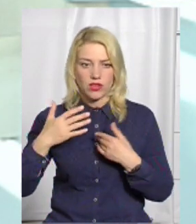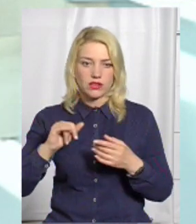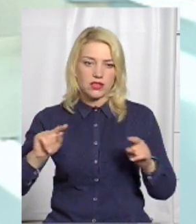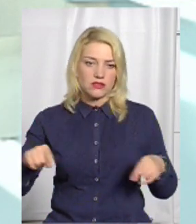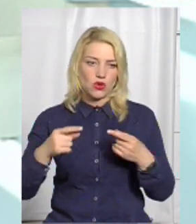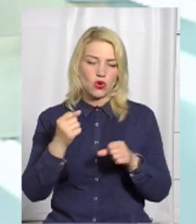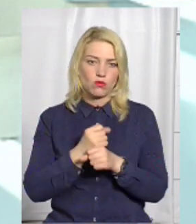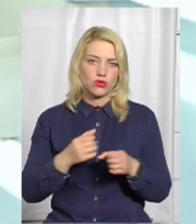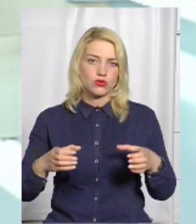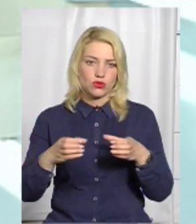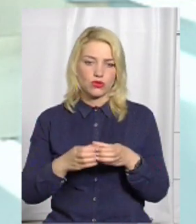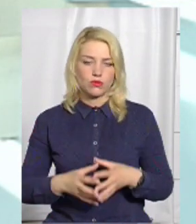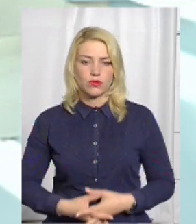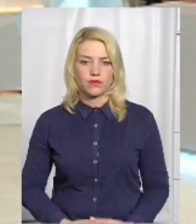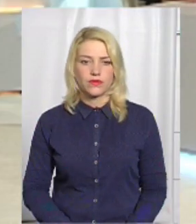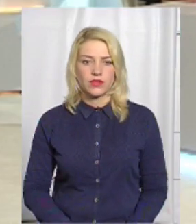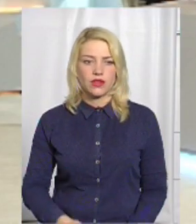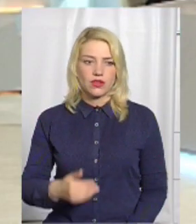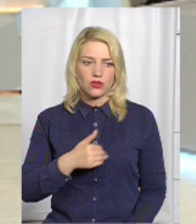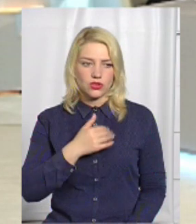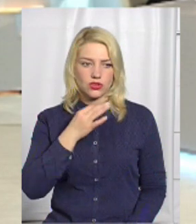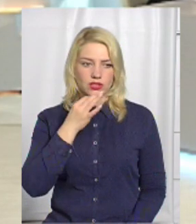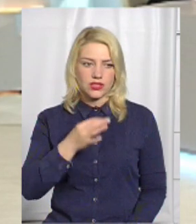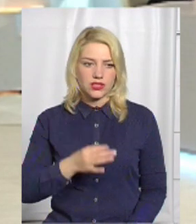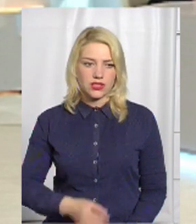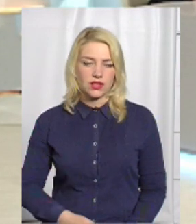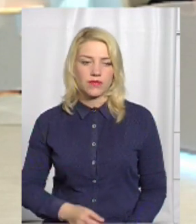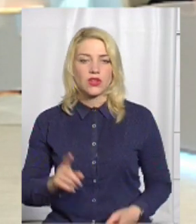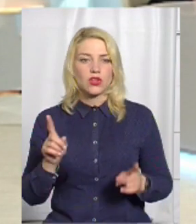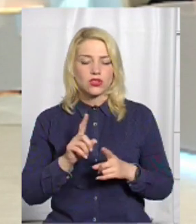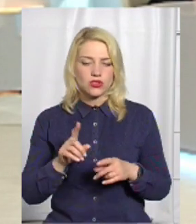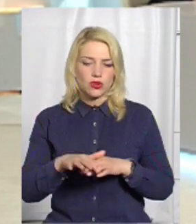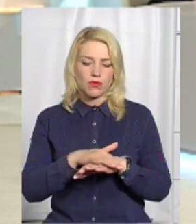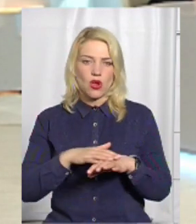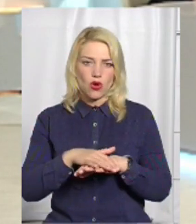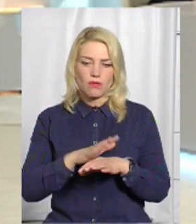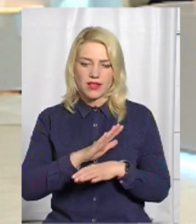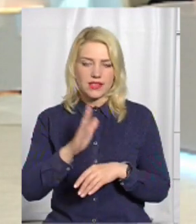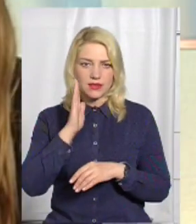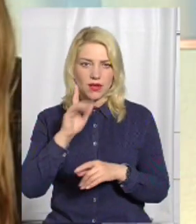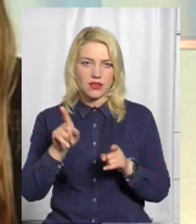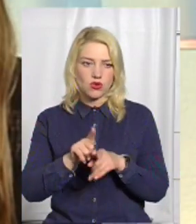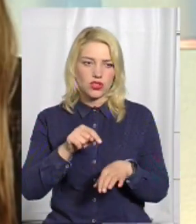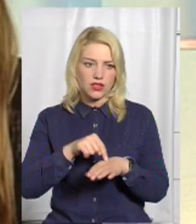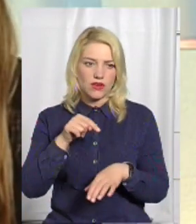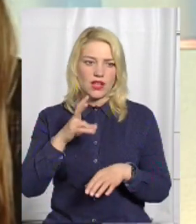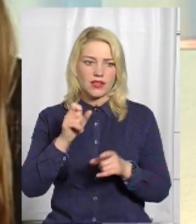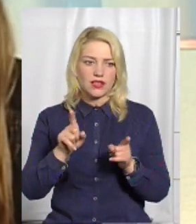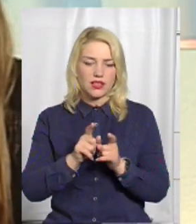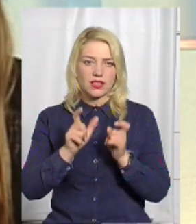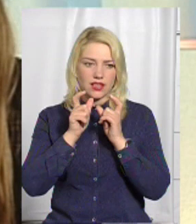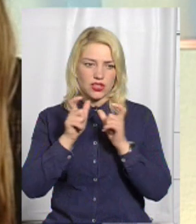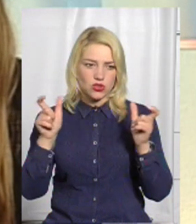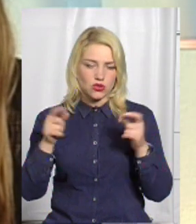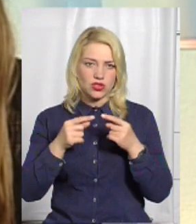створити робочу групу. Сподіваємось, Хочу сказати ще, щоб громадськість не спала, теж реагувала на такі кричущі речі,